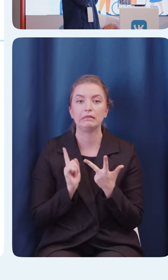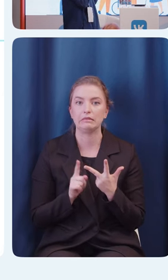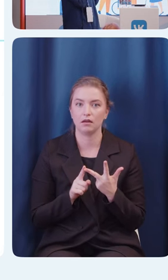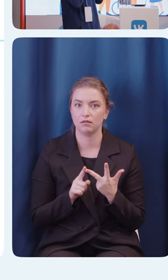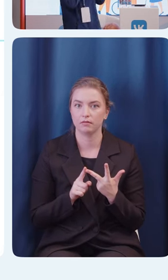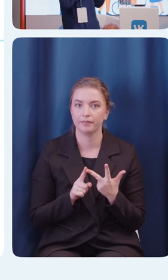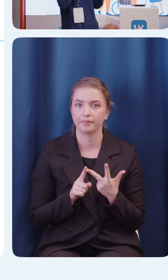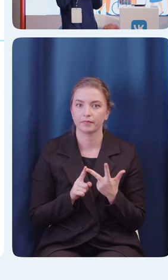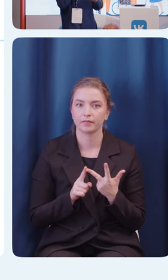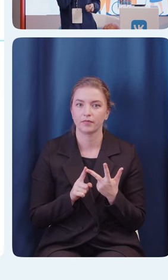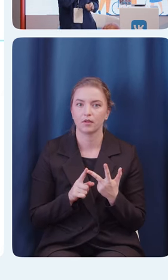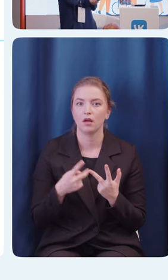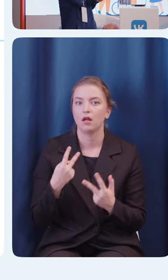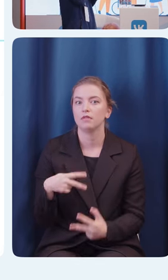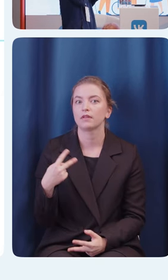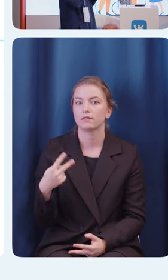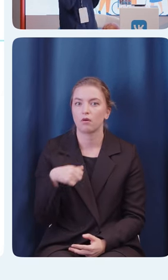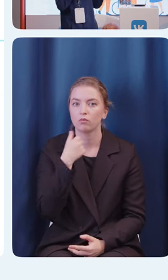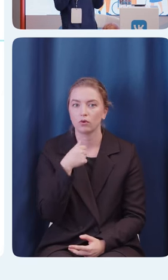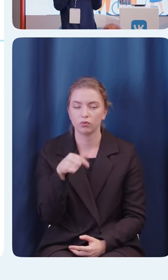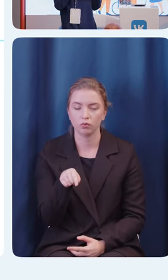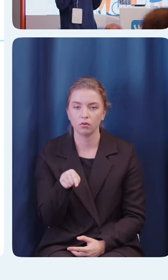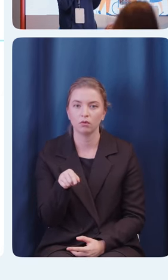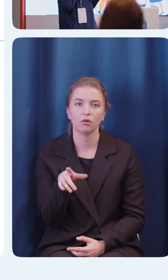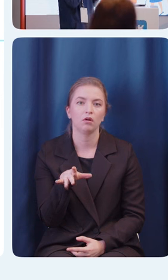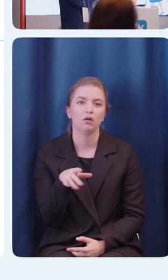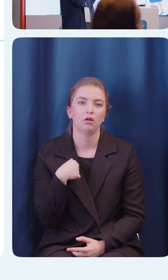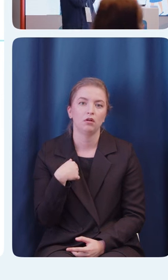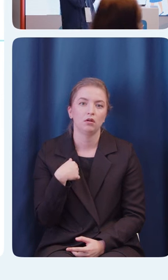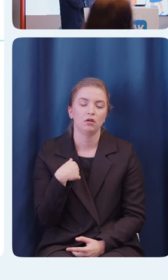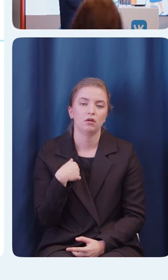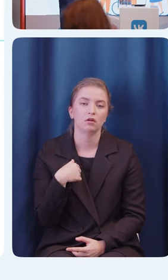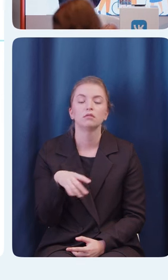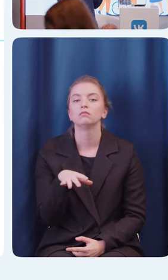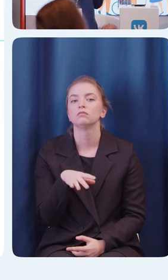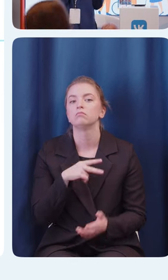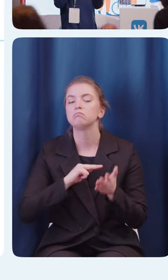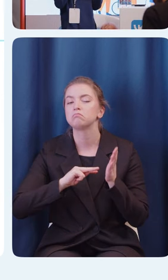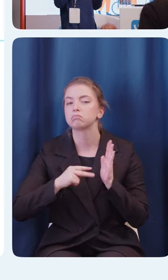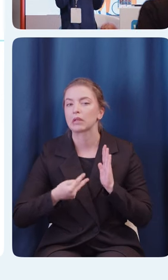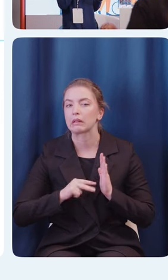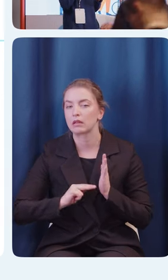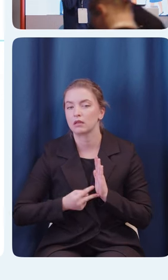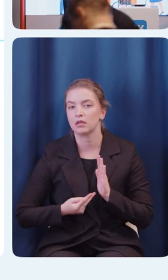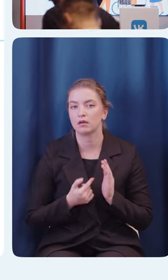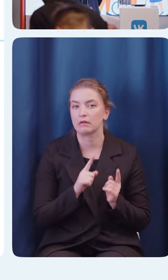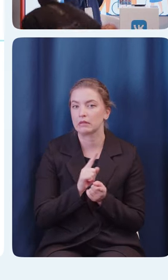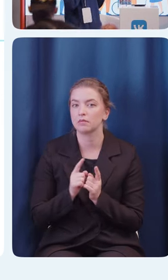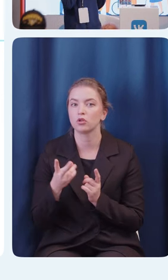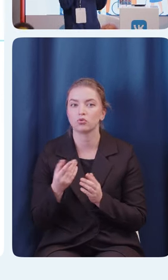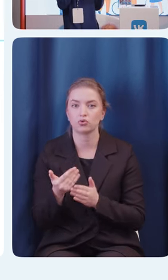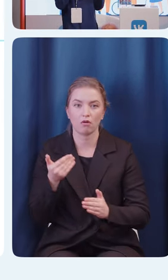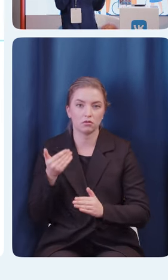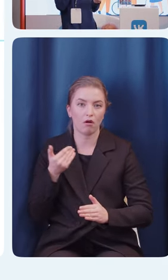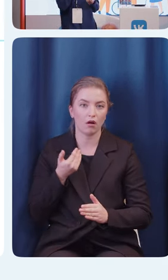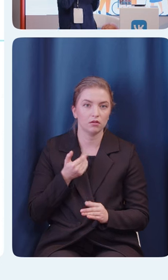В 2022 году с учетом того, что планировать изменения нужно сильно заранее, часть